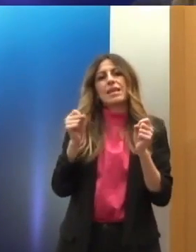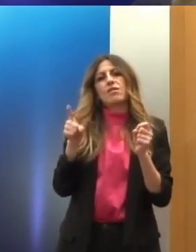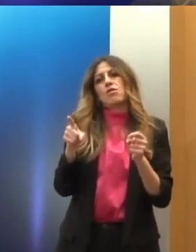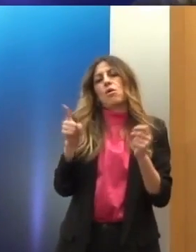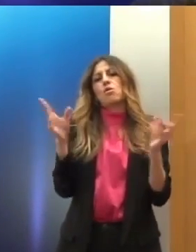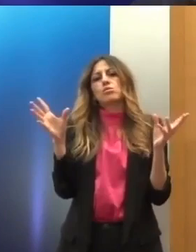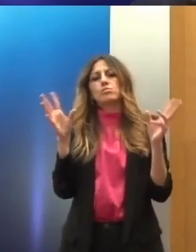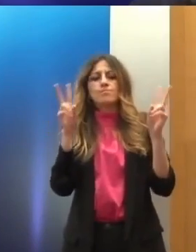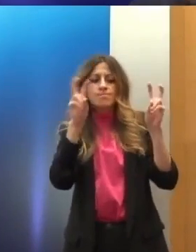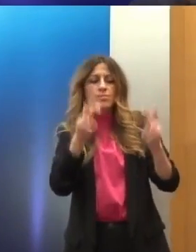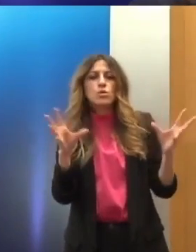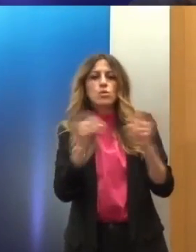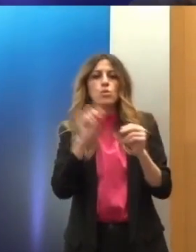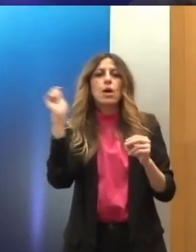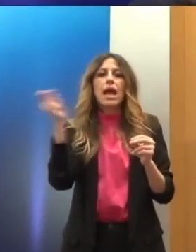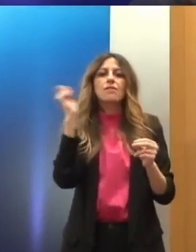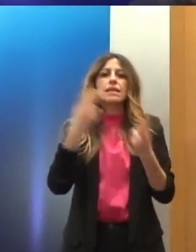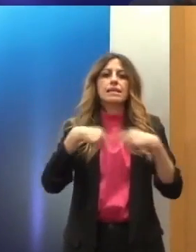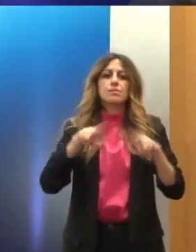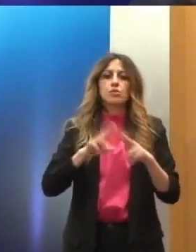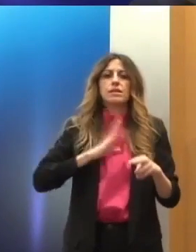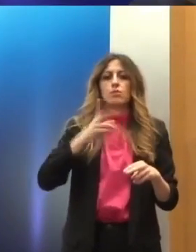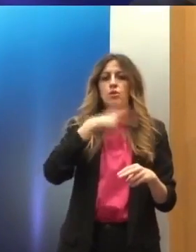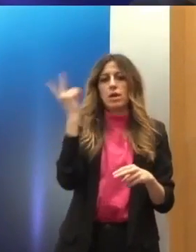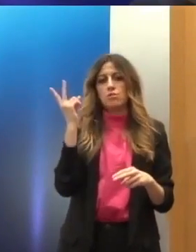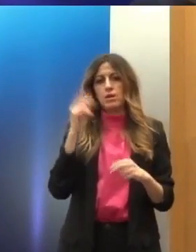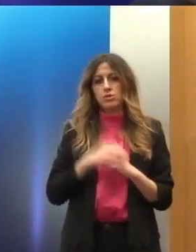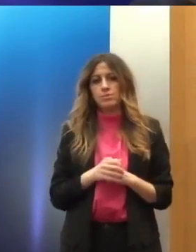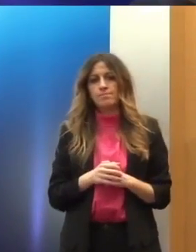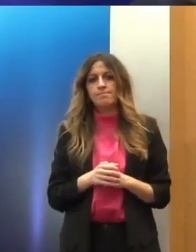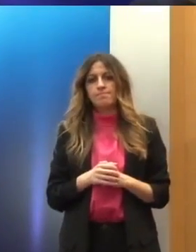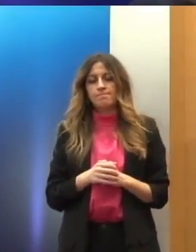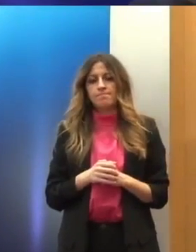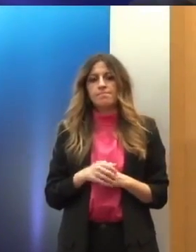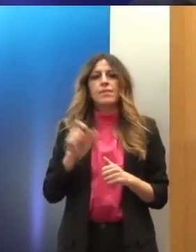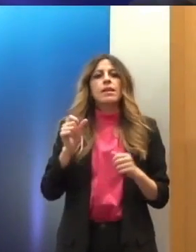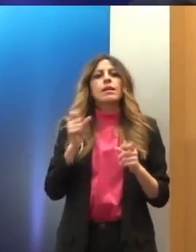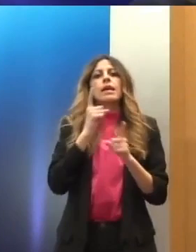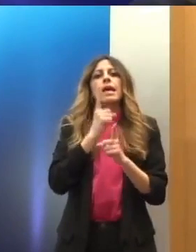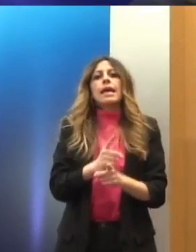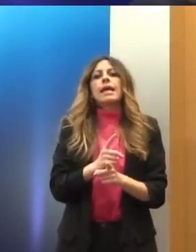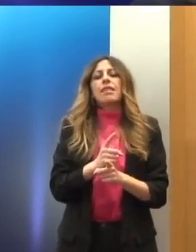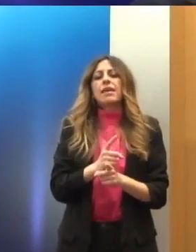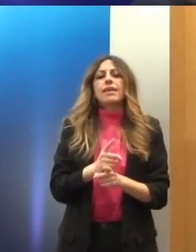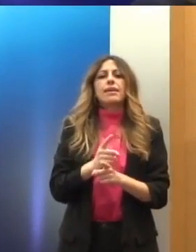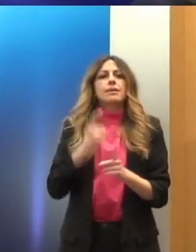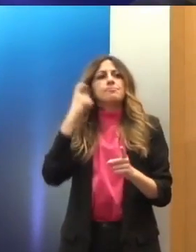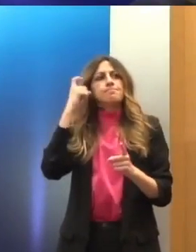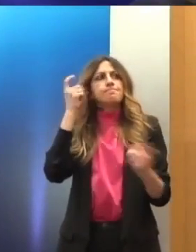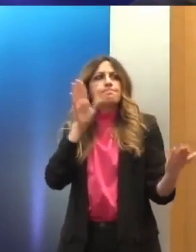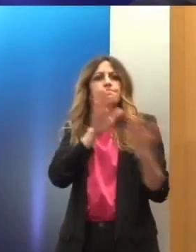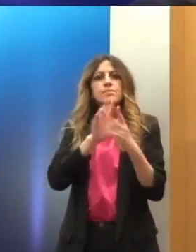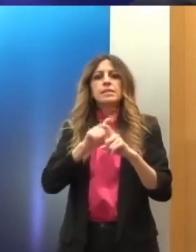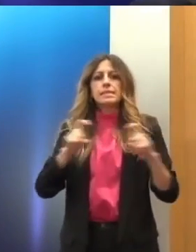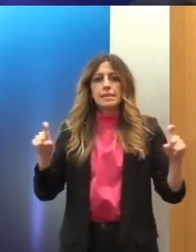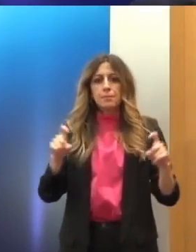δικαιωμάτων και φυσικά και για την Ελληνική Εθνική Αρχή. Η ειδική αυτή θέση είναι χωριστή από την εξέταση της χώρας. Καλείται, λοιπόν,